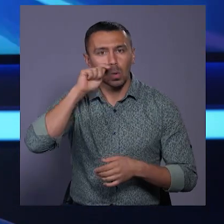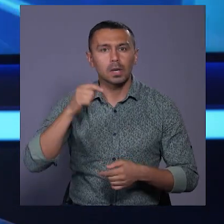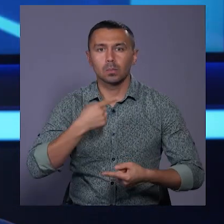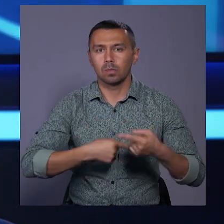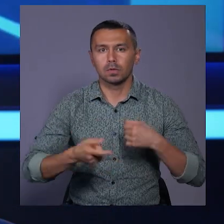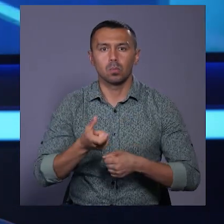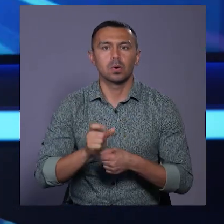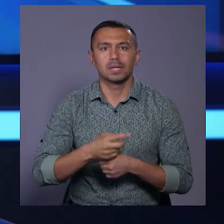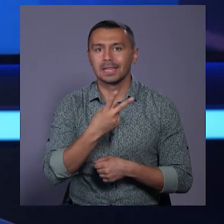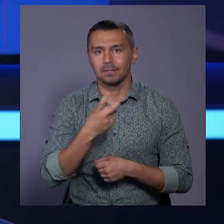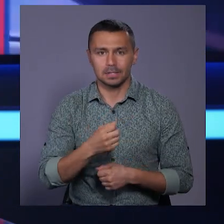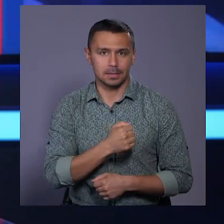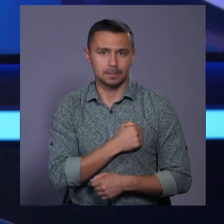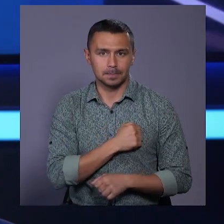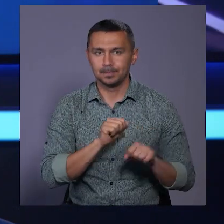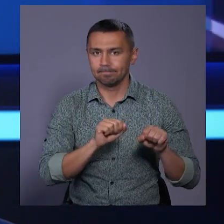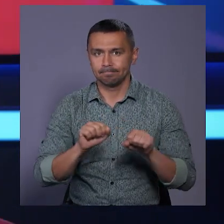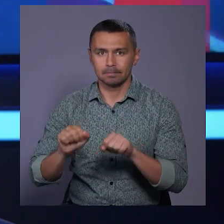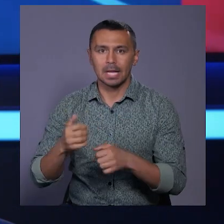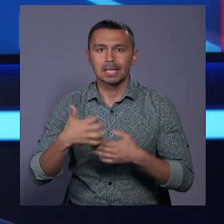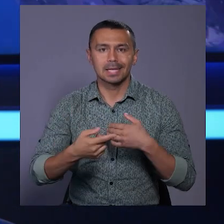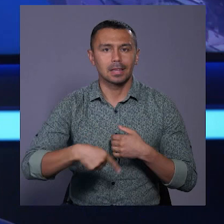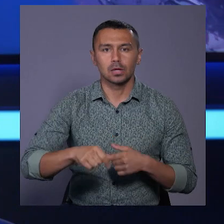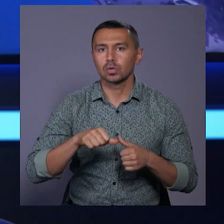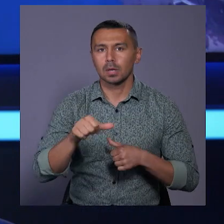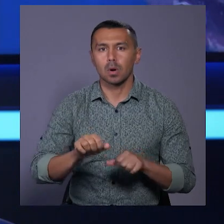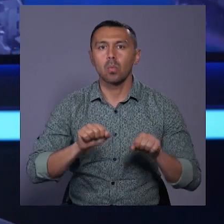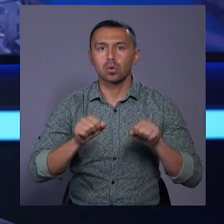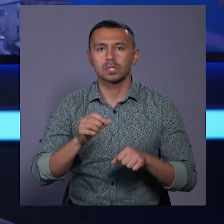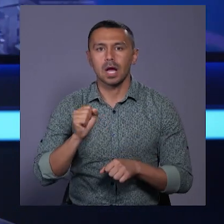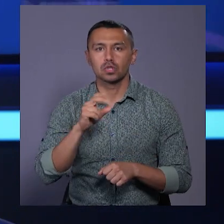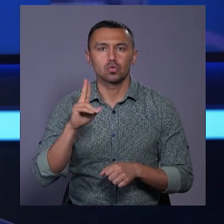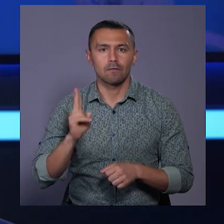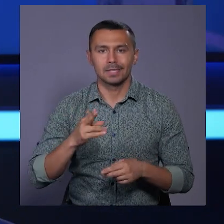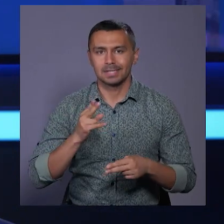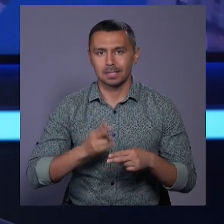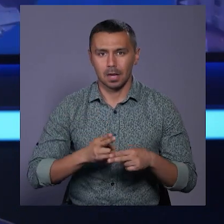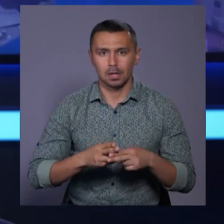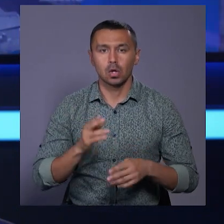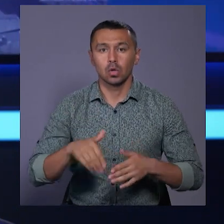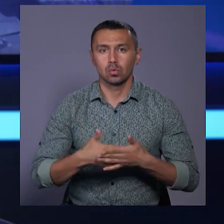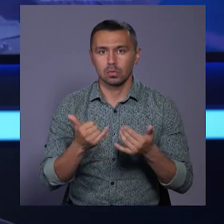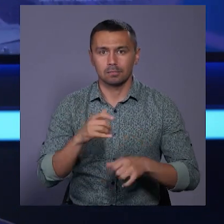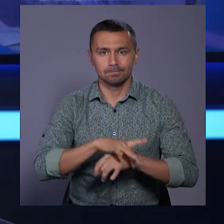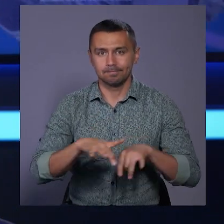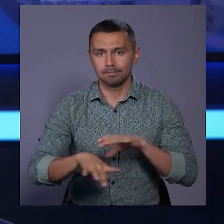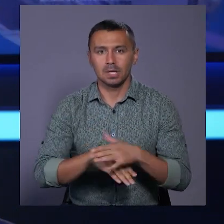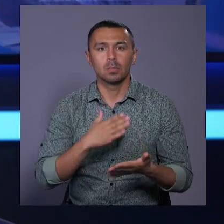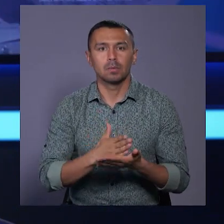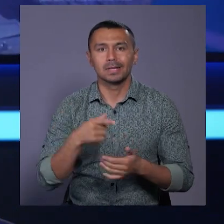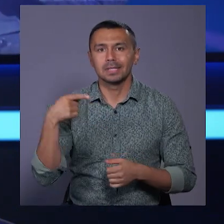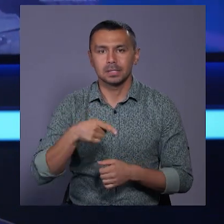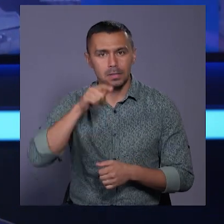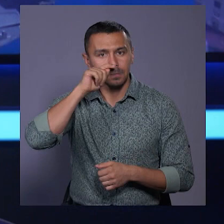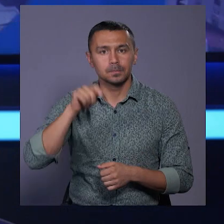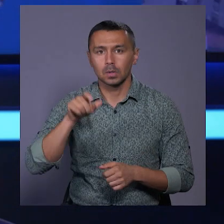повернулися понад дві сотні захисників. Серед них, зокрема, оборонці Азовсталі. Досі у неволі перебувають тисячі